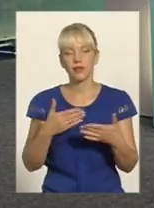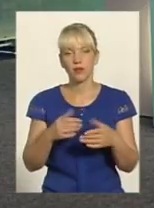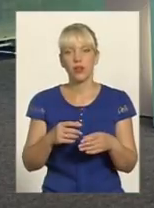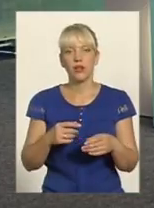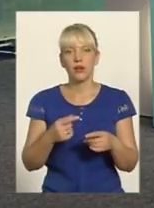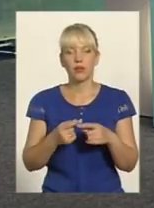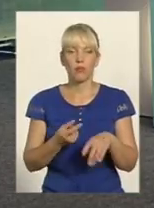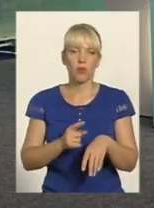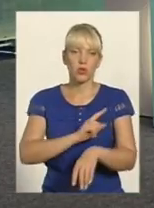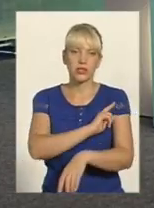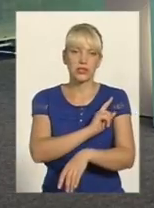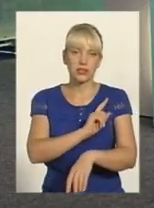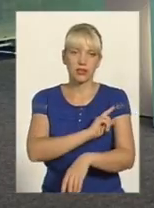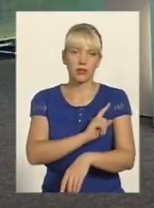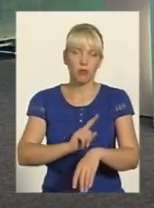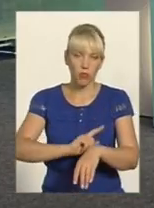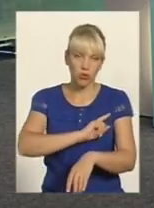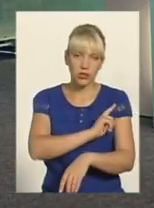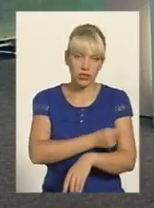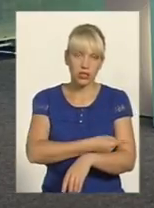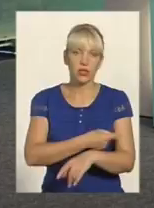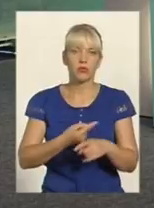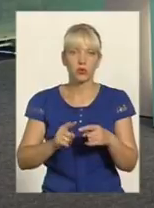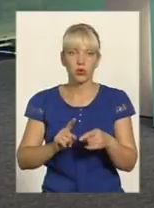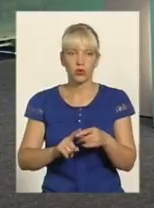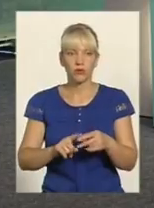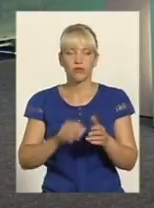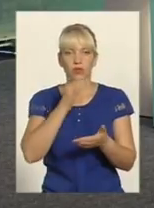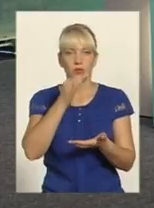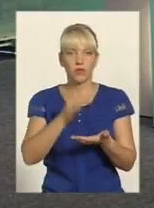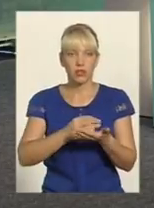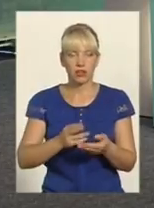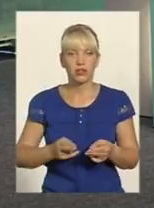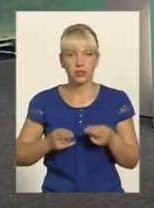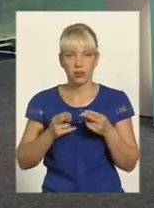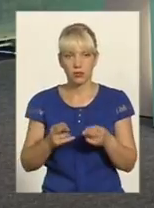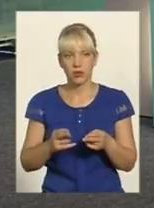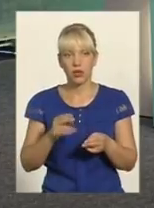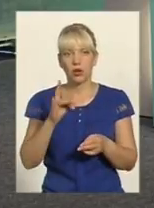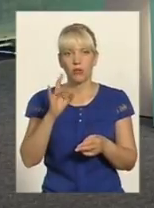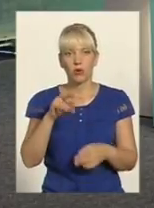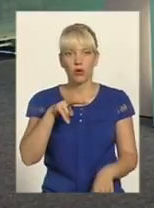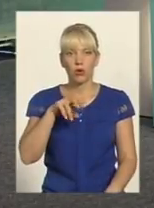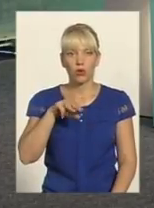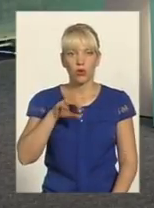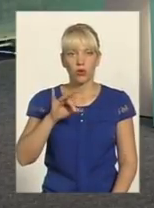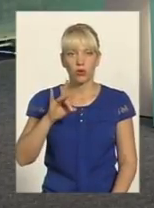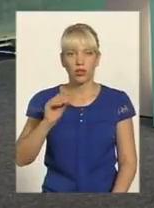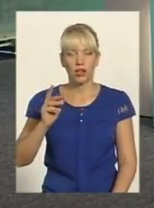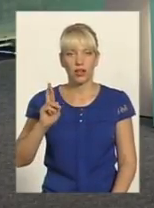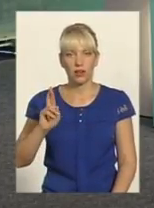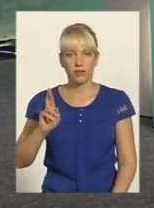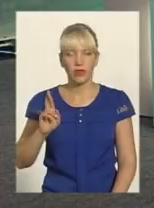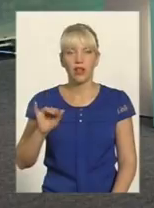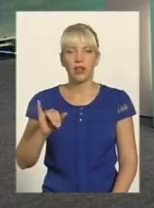Тому що розроблений відповідний пакет документів, і це про букмекерську діяльність І про лотерейну діяльність І